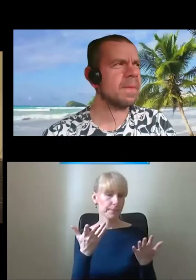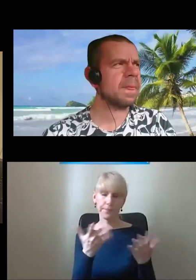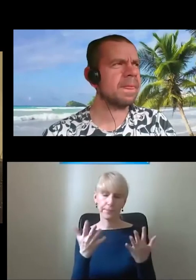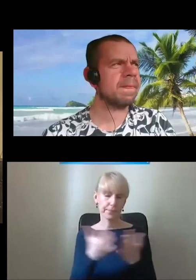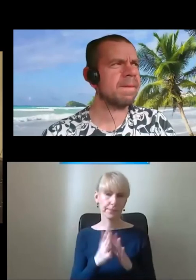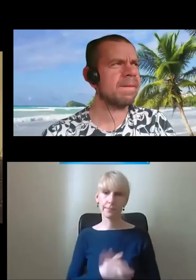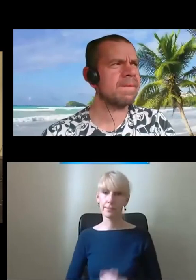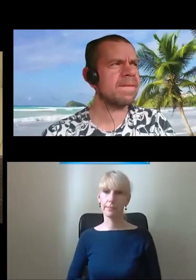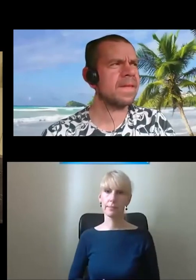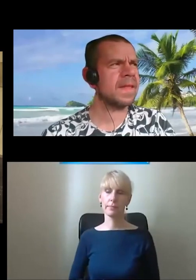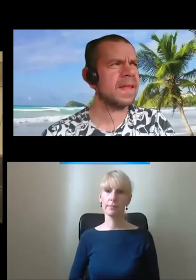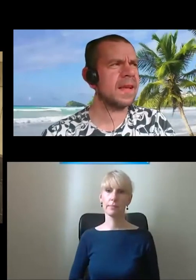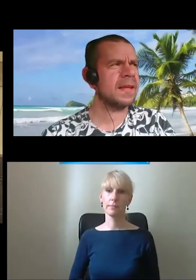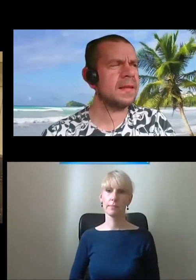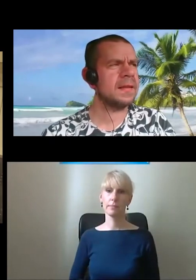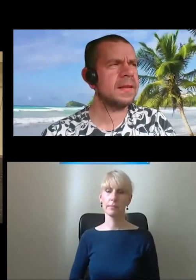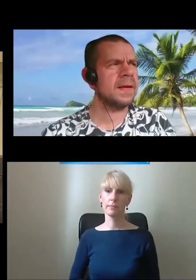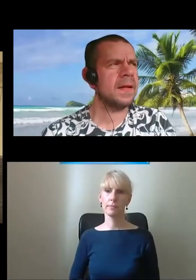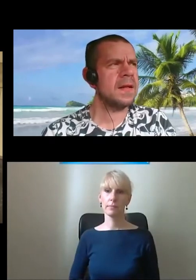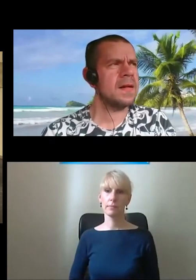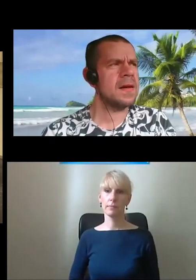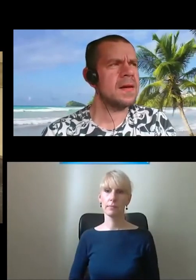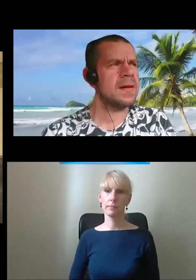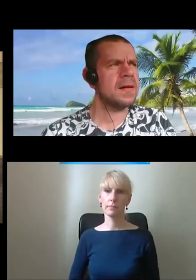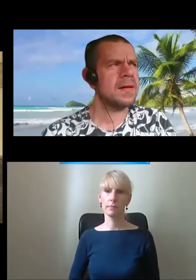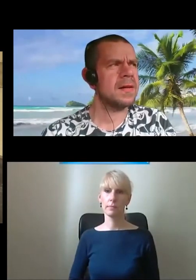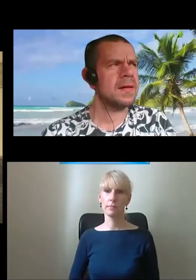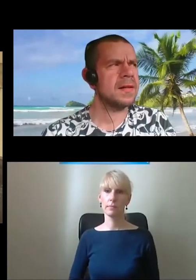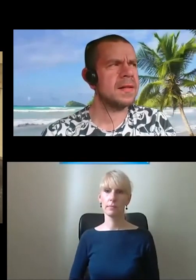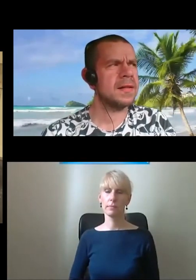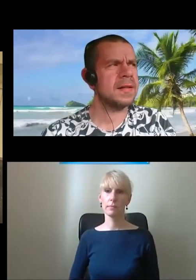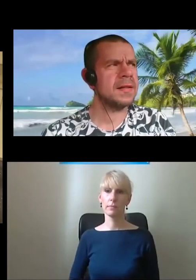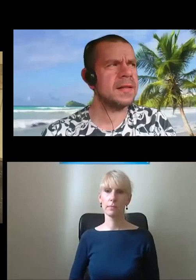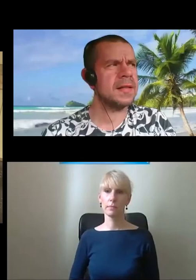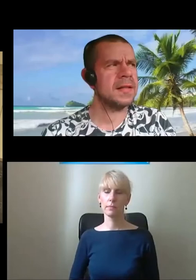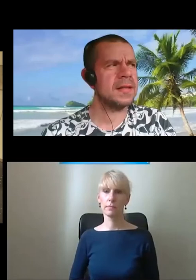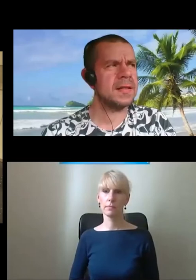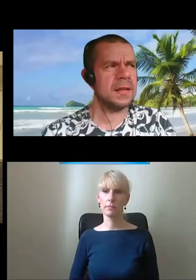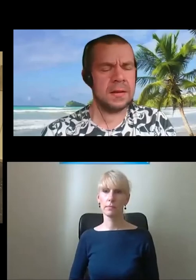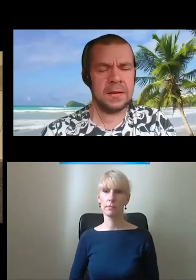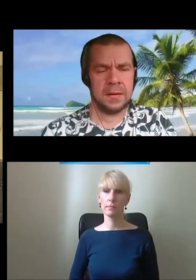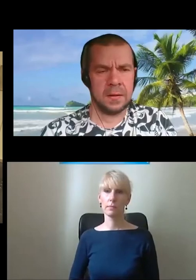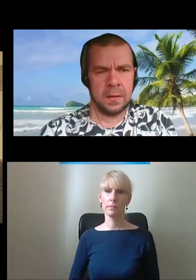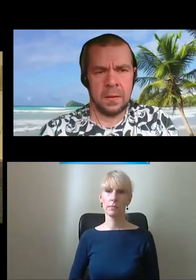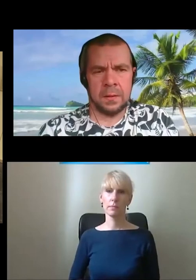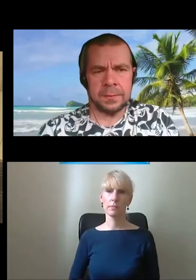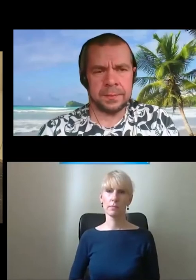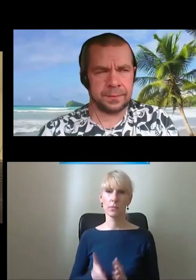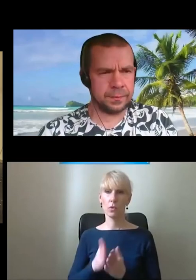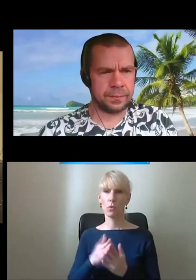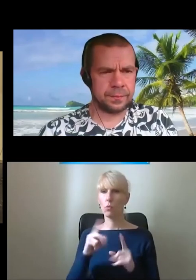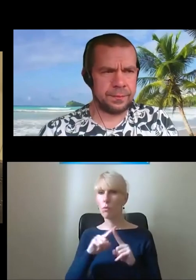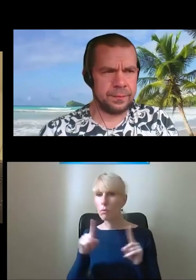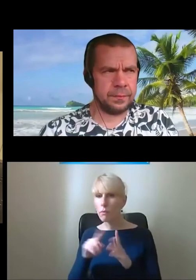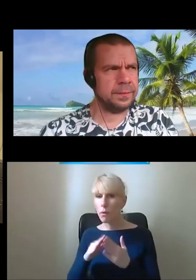Nie wolno iść. Nie, przepraszam. Nie wolno, bo odsądzę, chciutko mam jedynie. Przyjmie rąk, to jest